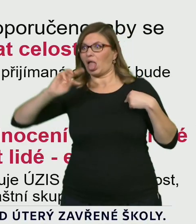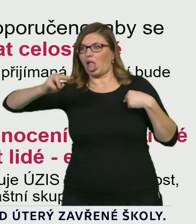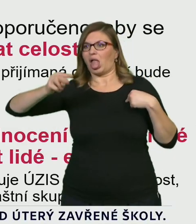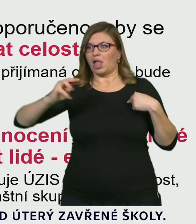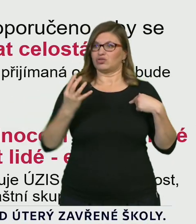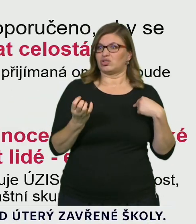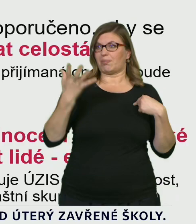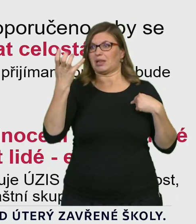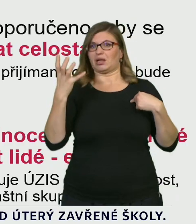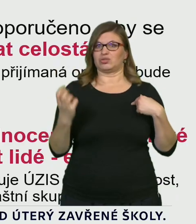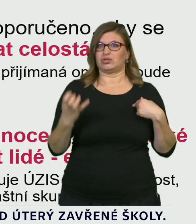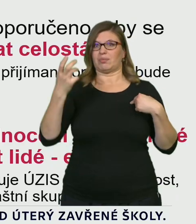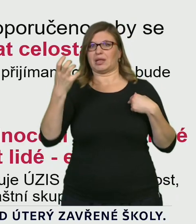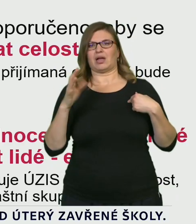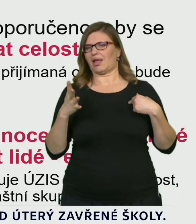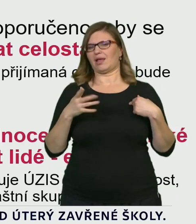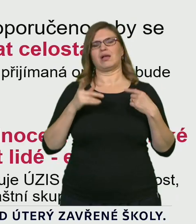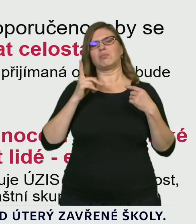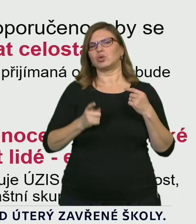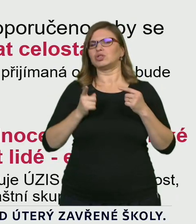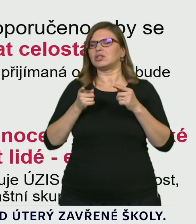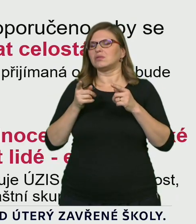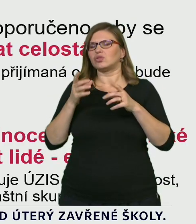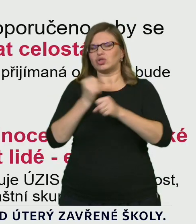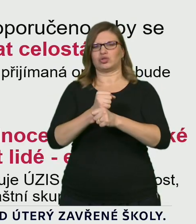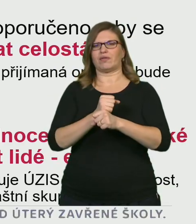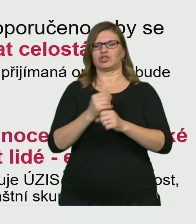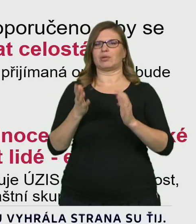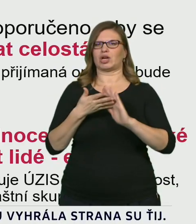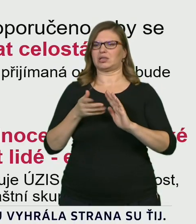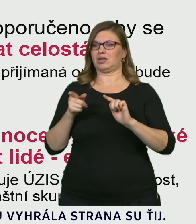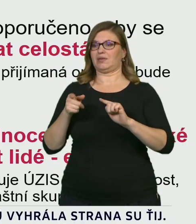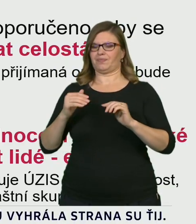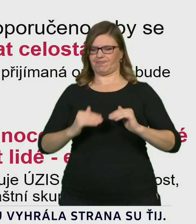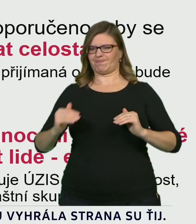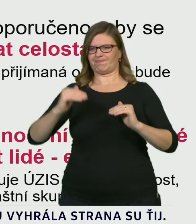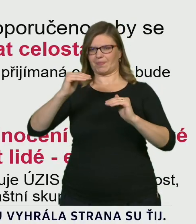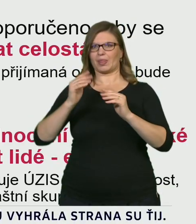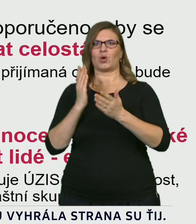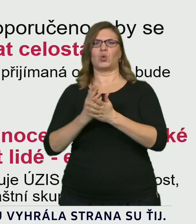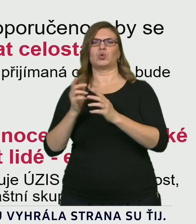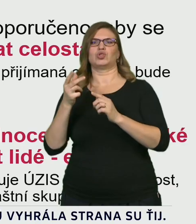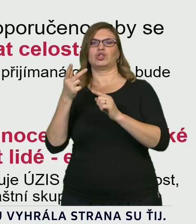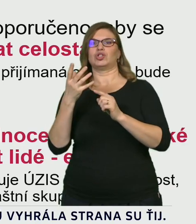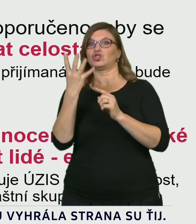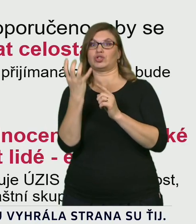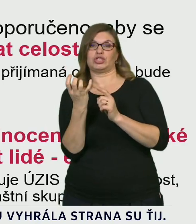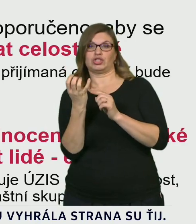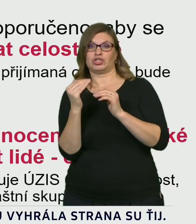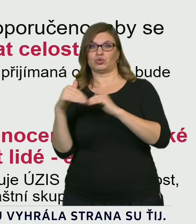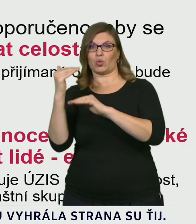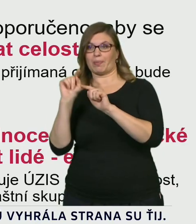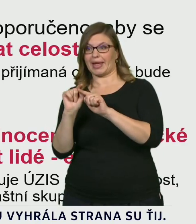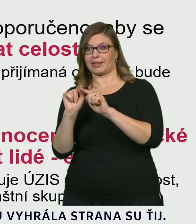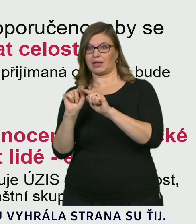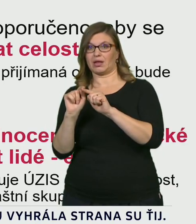celý systém rozkolísal. Domníváme se a budeme to takto aplikovat, že ve vážné epidemické situaci, pakliže budeme chtít